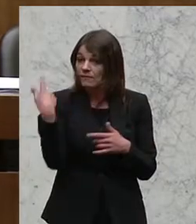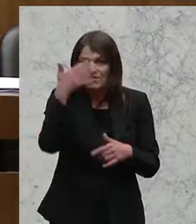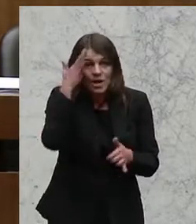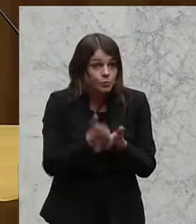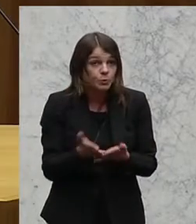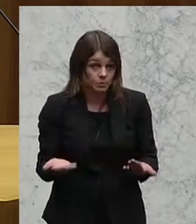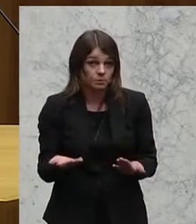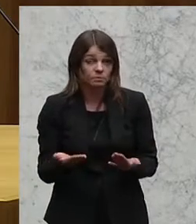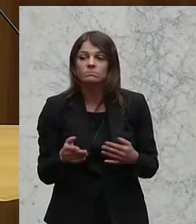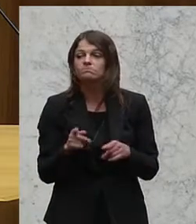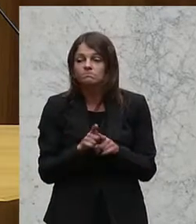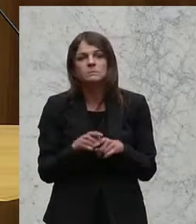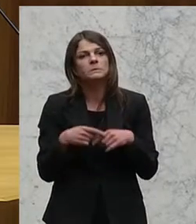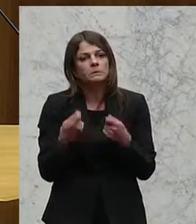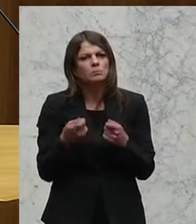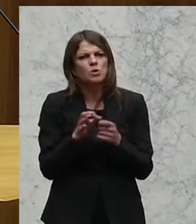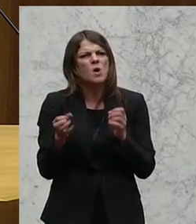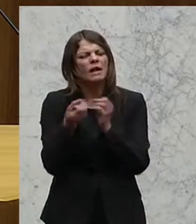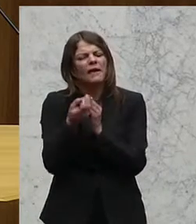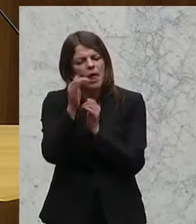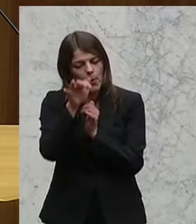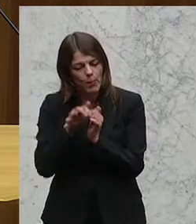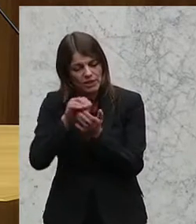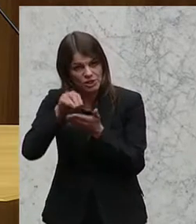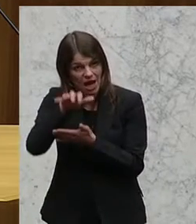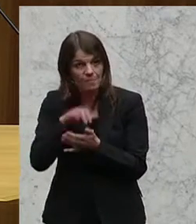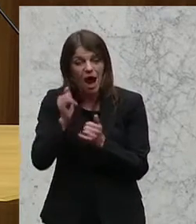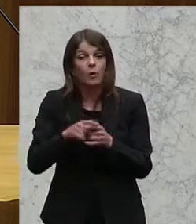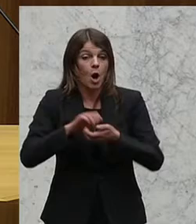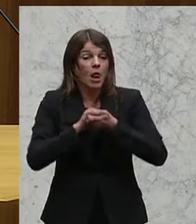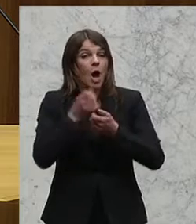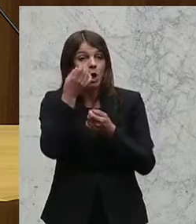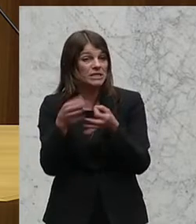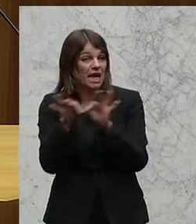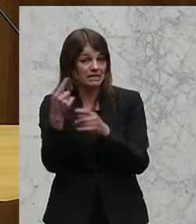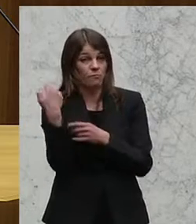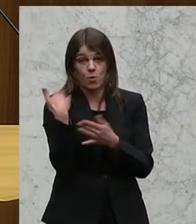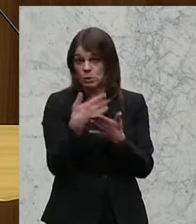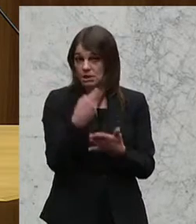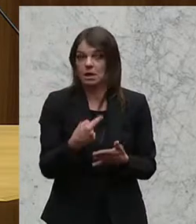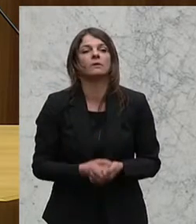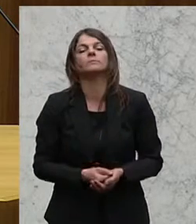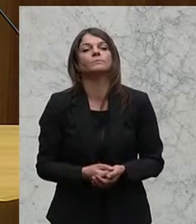Es gibt, auch wenn es nur in den Erläuterungen steht und wie es Kollege Rosenkranz schon gesagt hat,